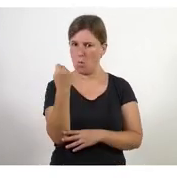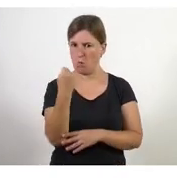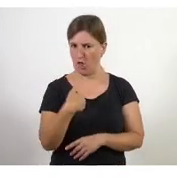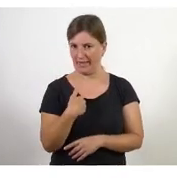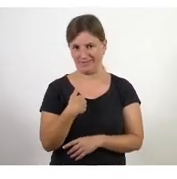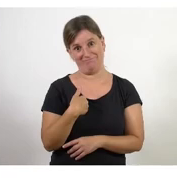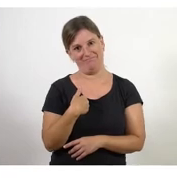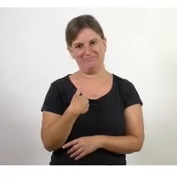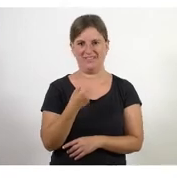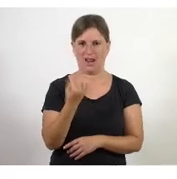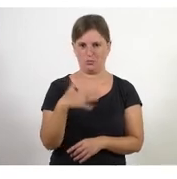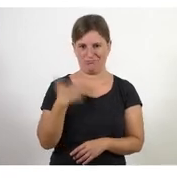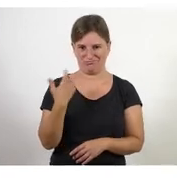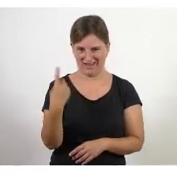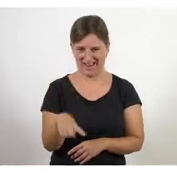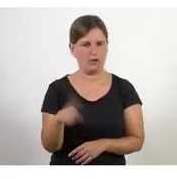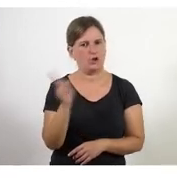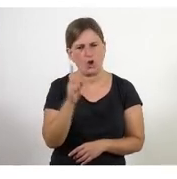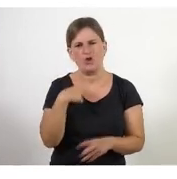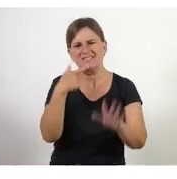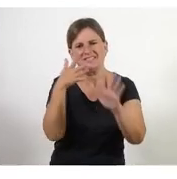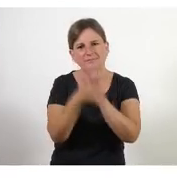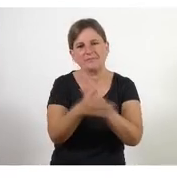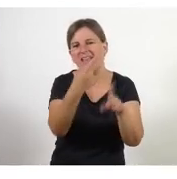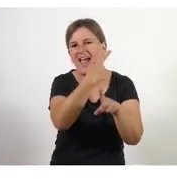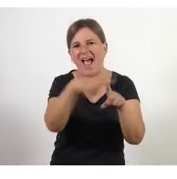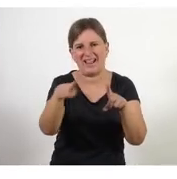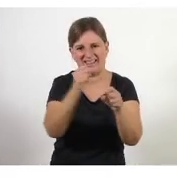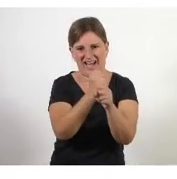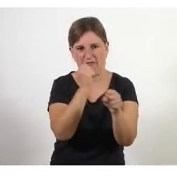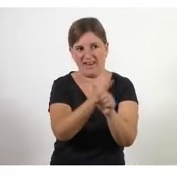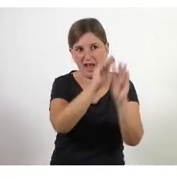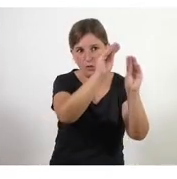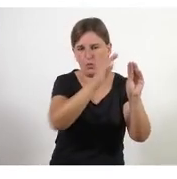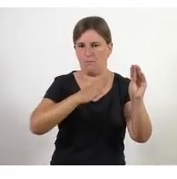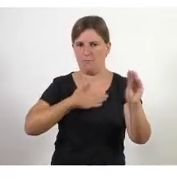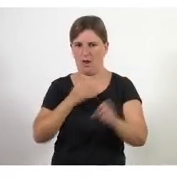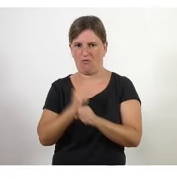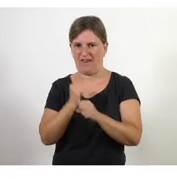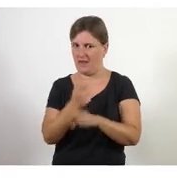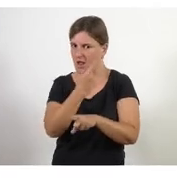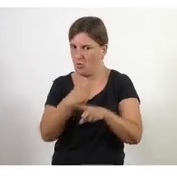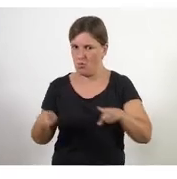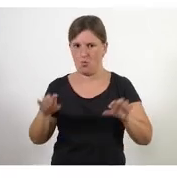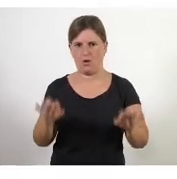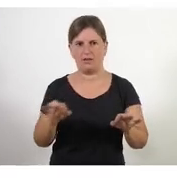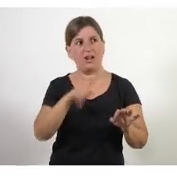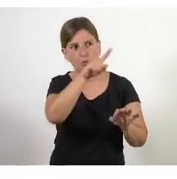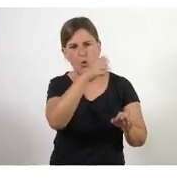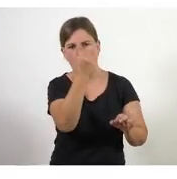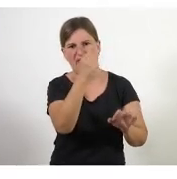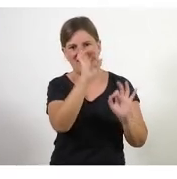poder a mi no et dono unes altres tasques i tindràs poder per influir d'una altra manera